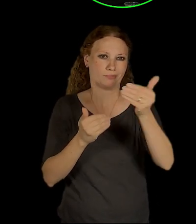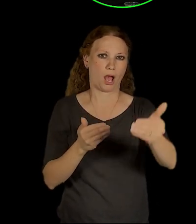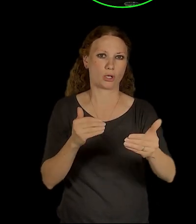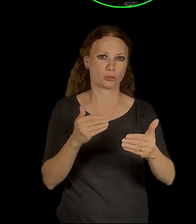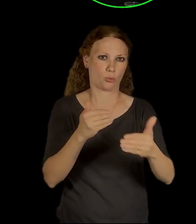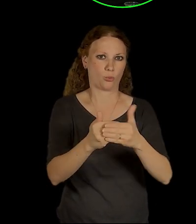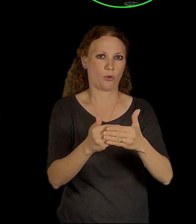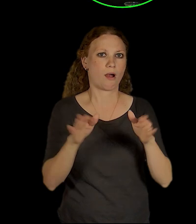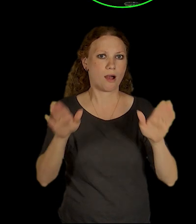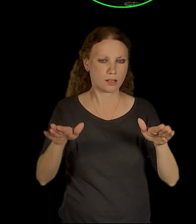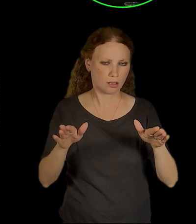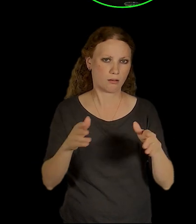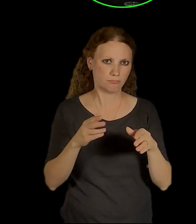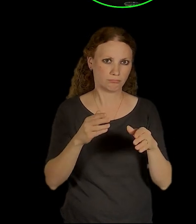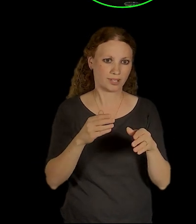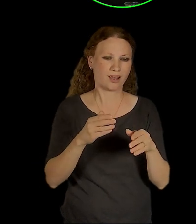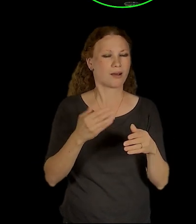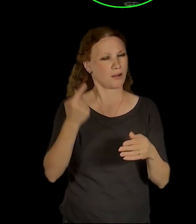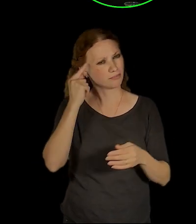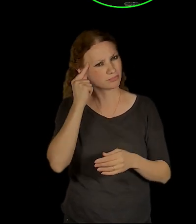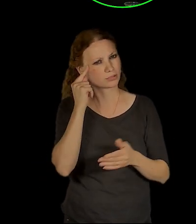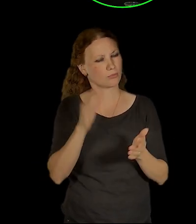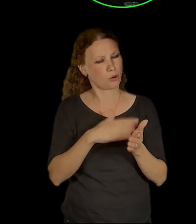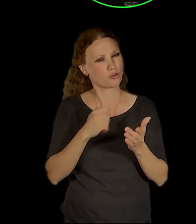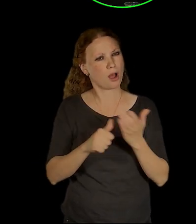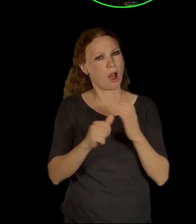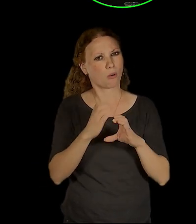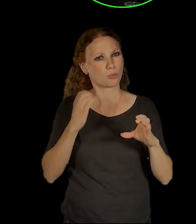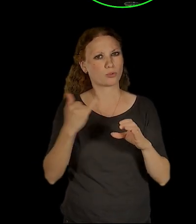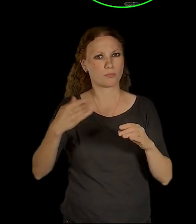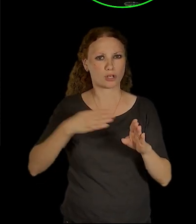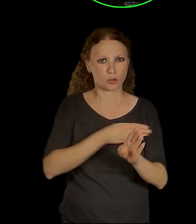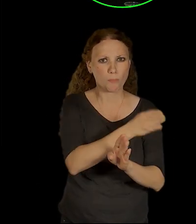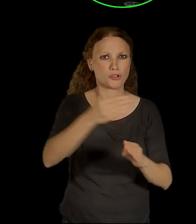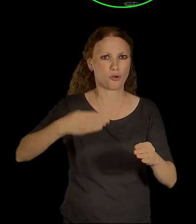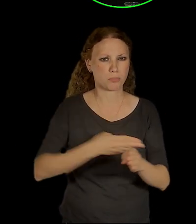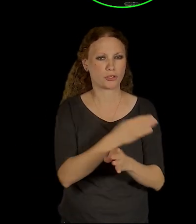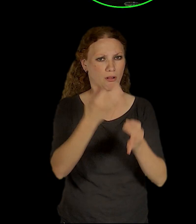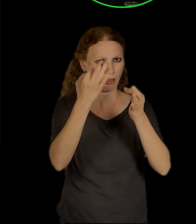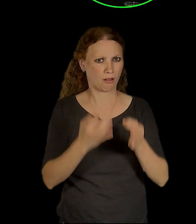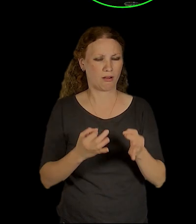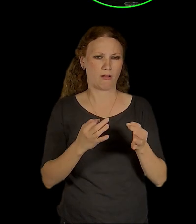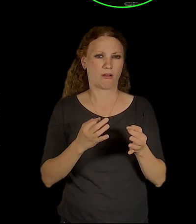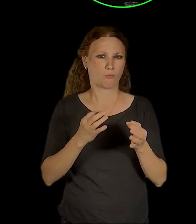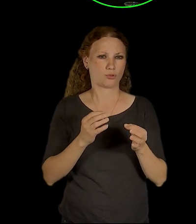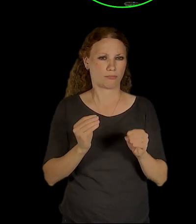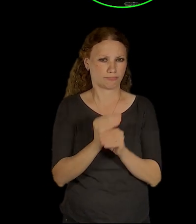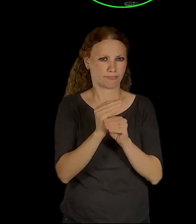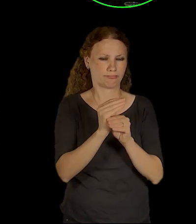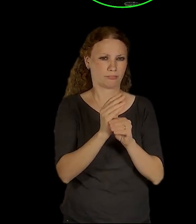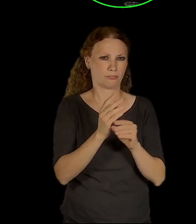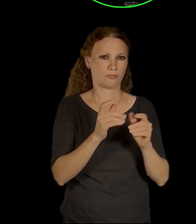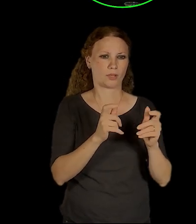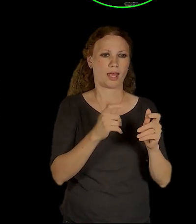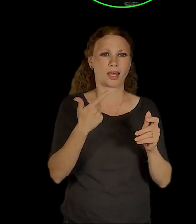si říkali, proč by ty autobusy všechno měly objíždět, proč by se to nedalo propojit tím, že vlastně propojíme ty dvě